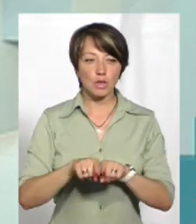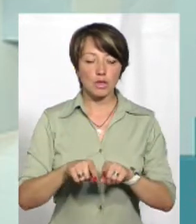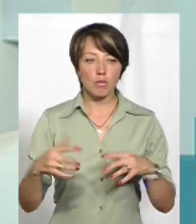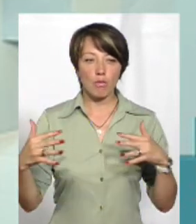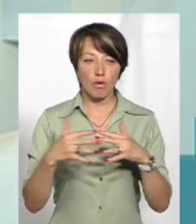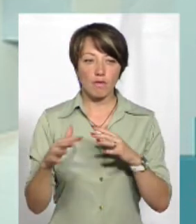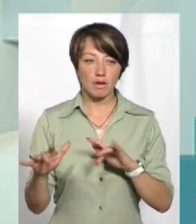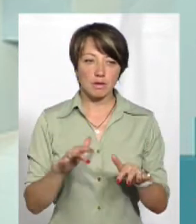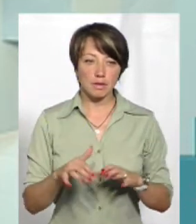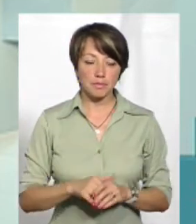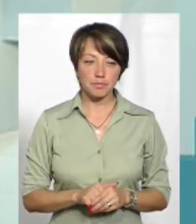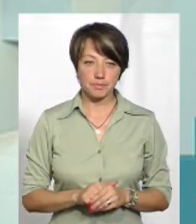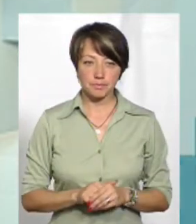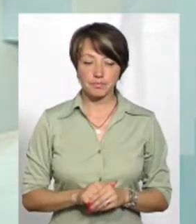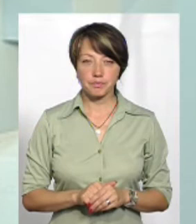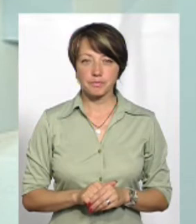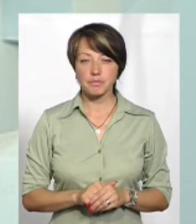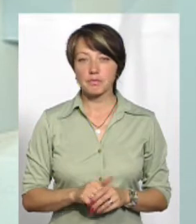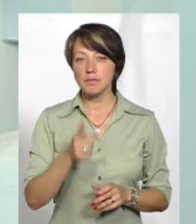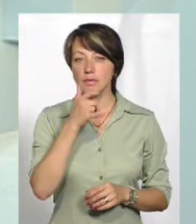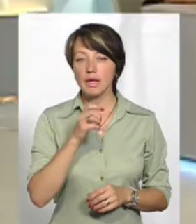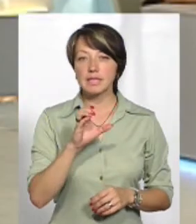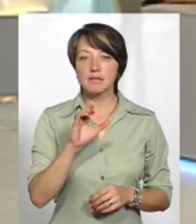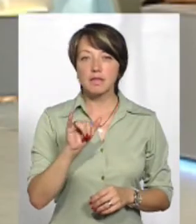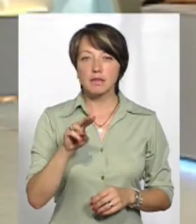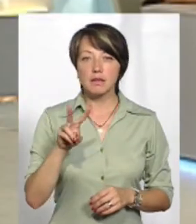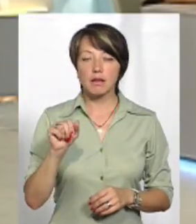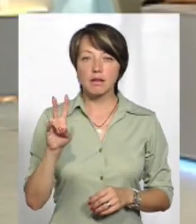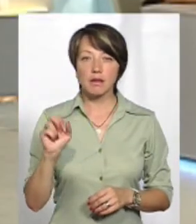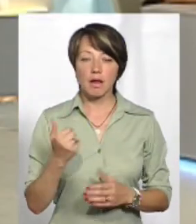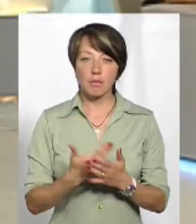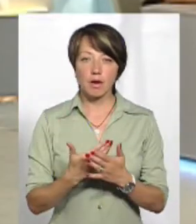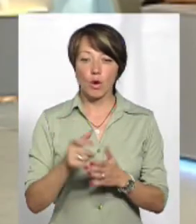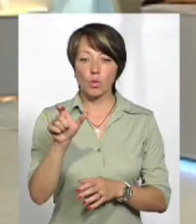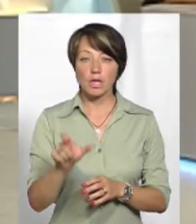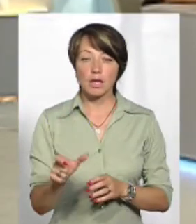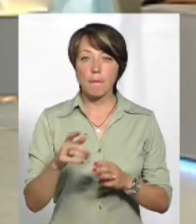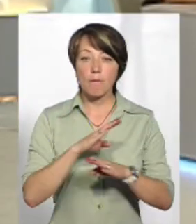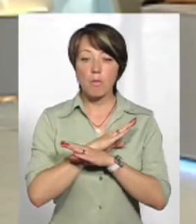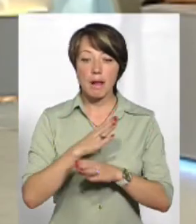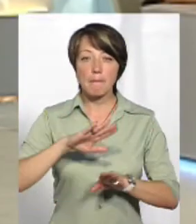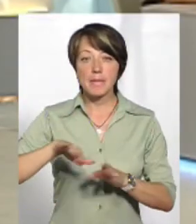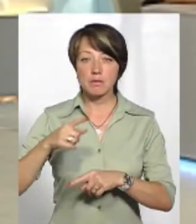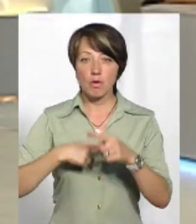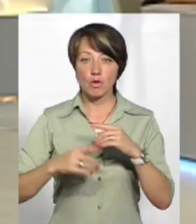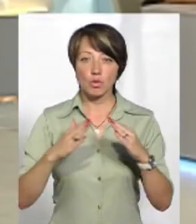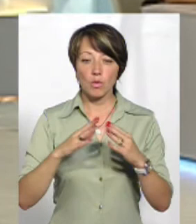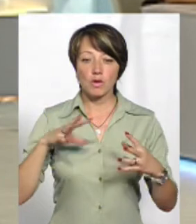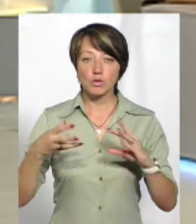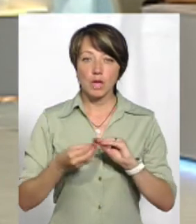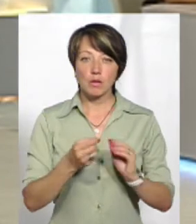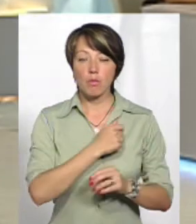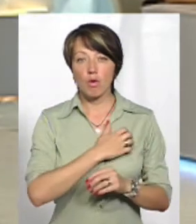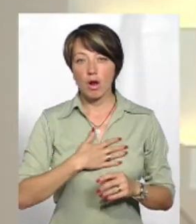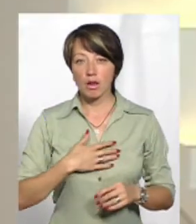бойових дій. Пані Силану, от якщо учасник АТО чи ООС помирає після повернення додому, але внаслідок отриманих